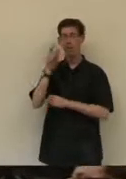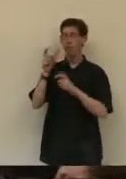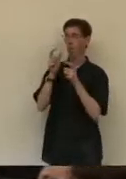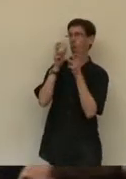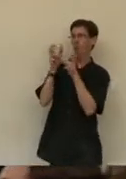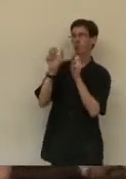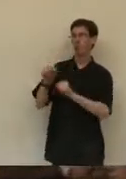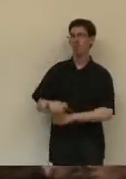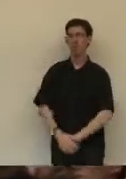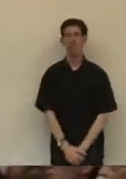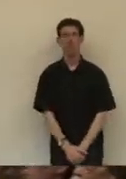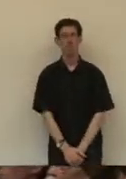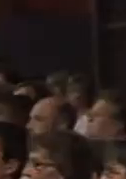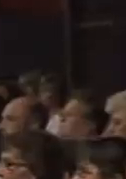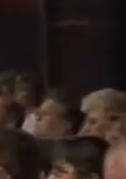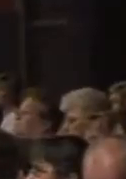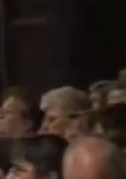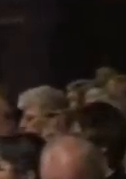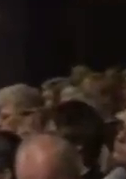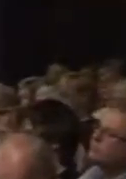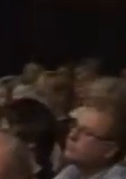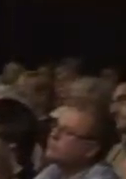Talentueux et passionné, Romane Leleu ne laissera personne à différent.